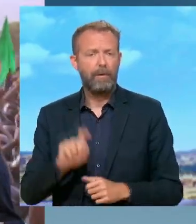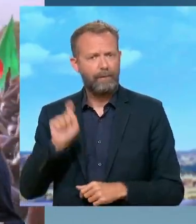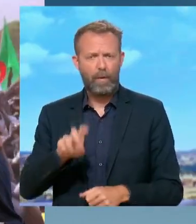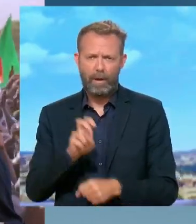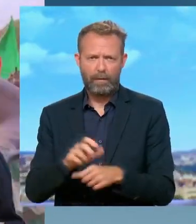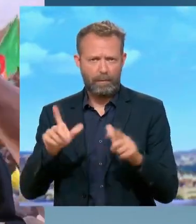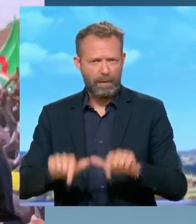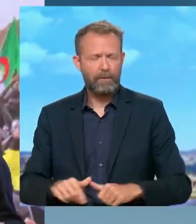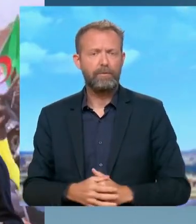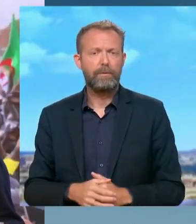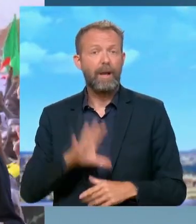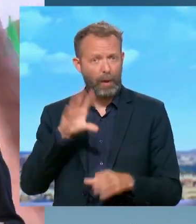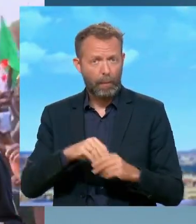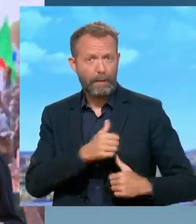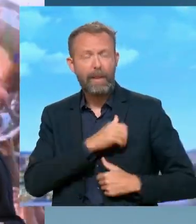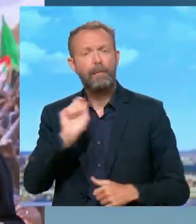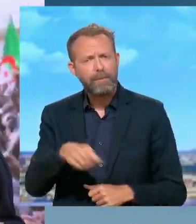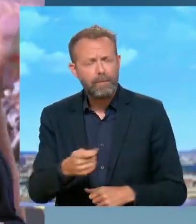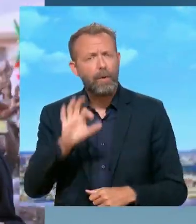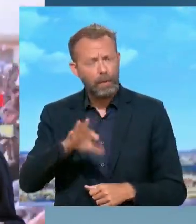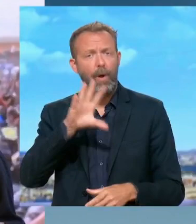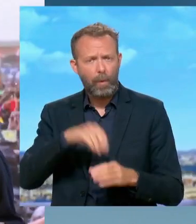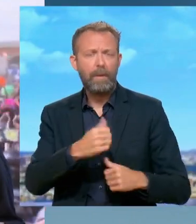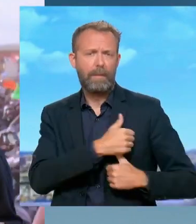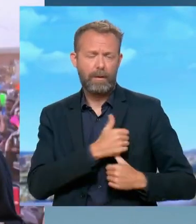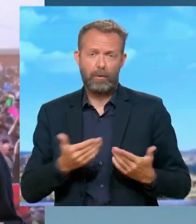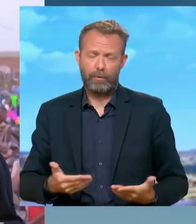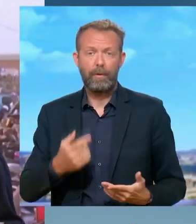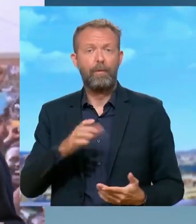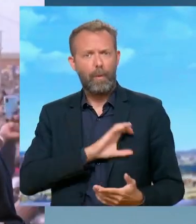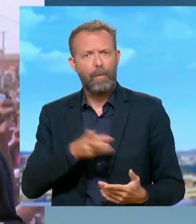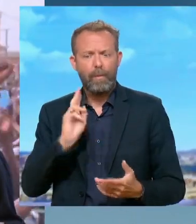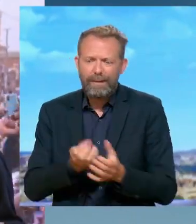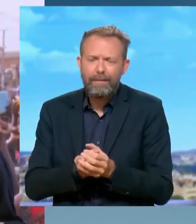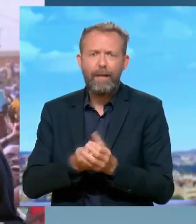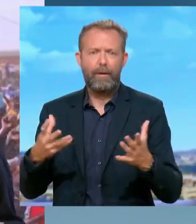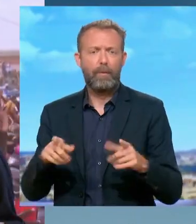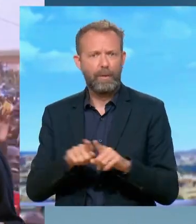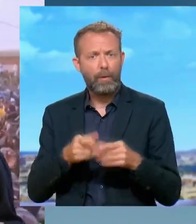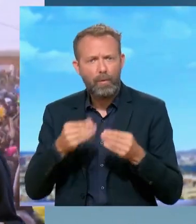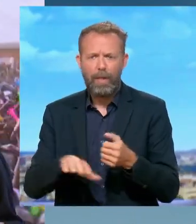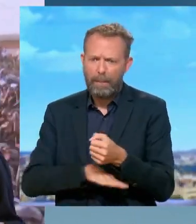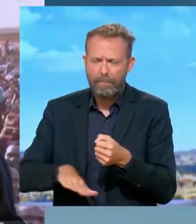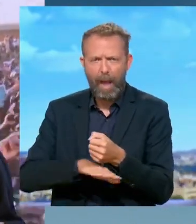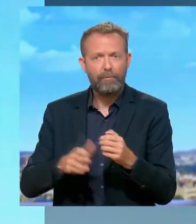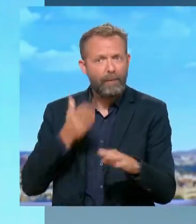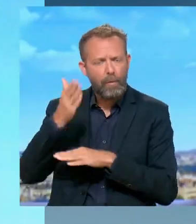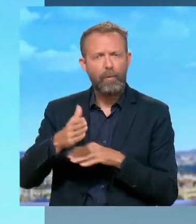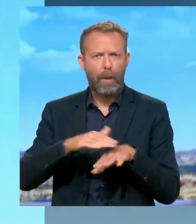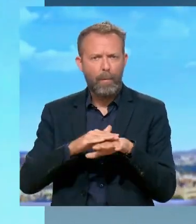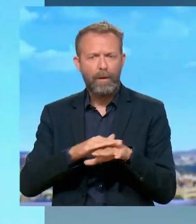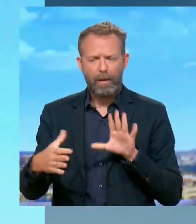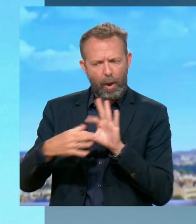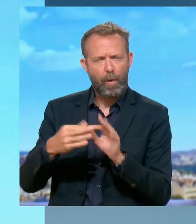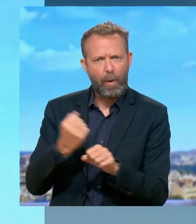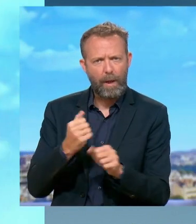garder une présence. Une présence, y compris militaire. Bien sûr, y compris militaire, aujourd'hui, pour développer et pour mettre les bases, finalement, de nos futures politiques de coopération. C'est